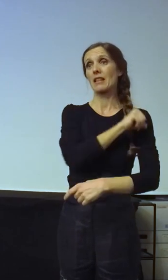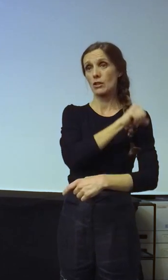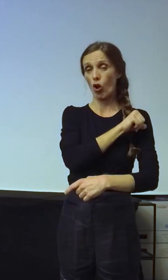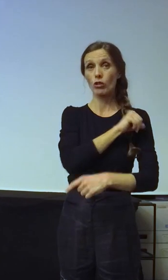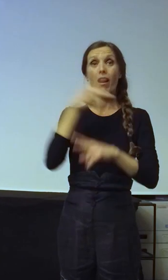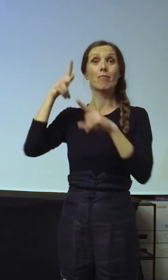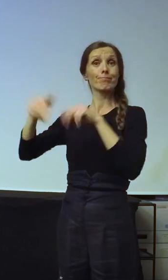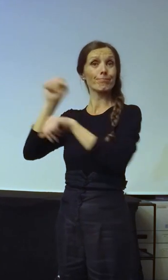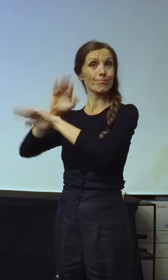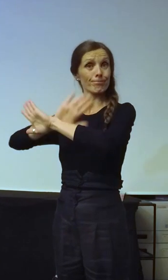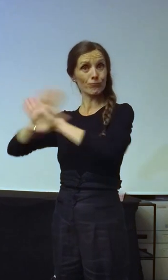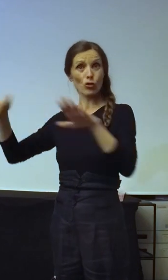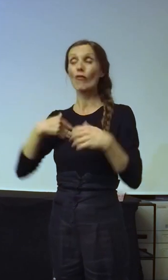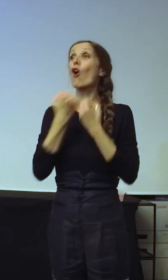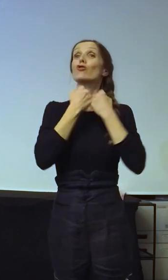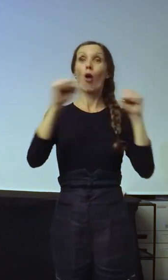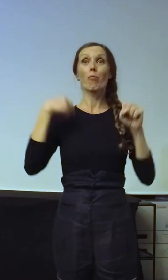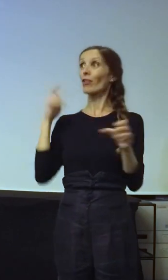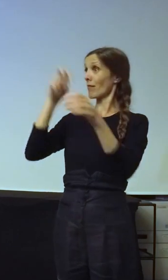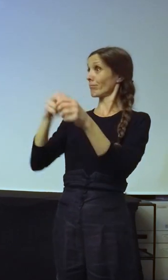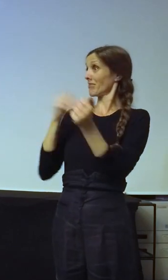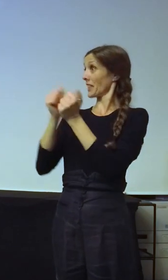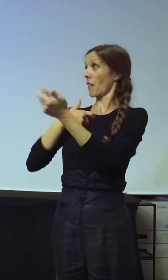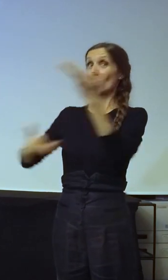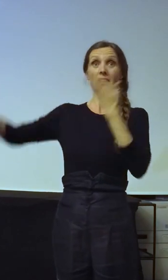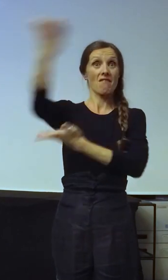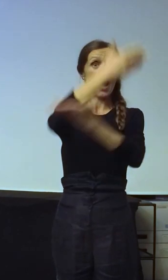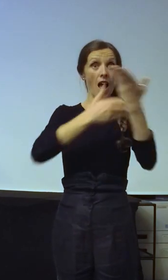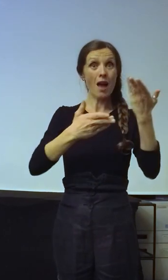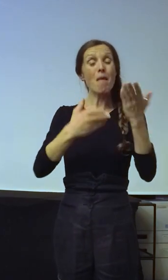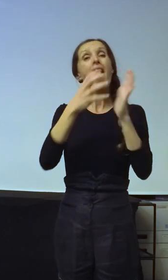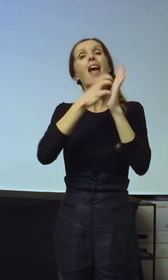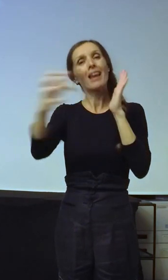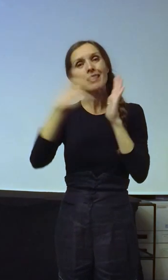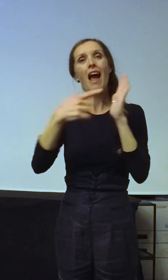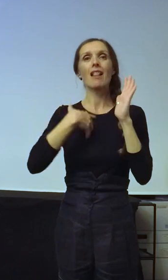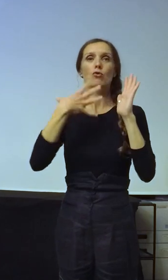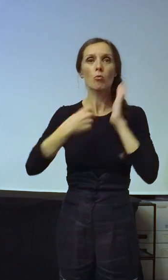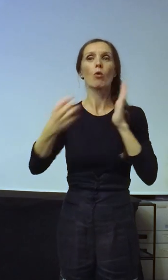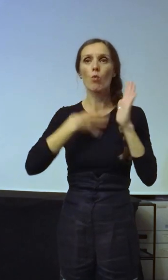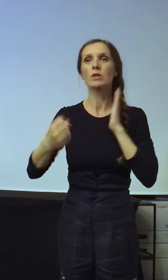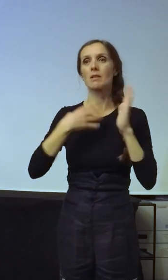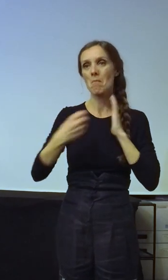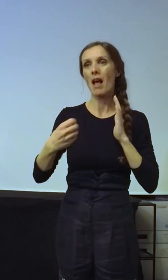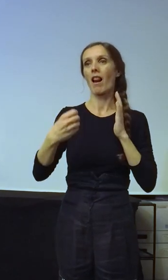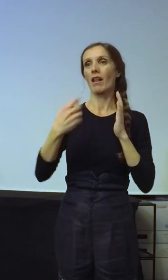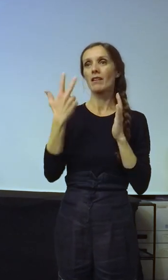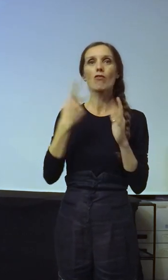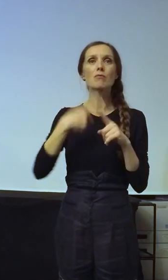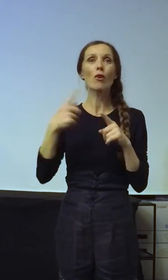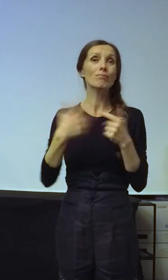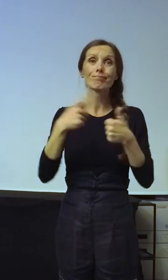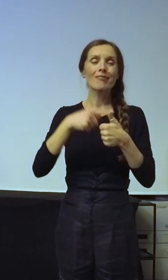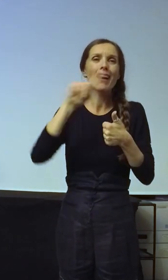Onda sam izašao napolje, na slobodu među vas. I nastavili su da mi uzimaju i ove tri godine. Zbog